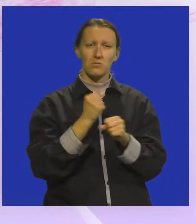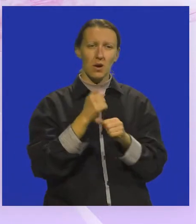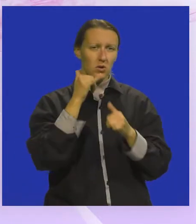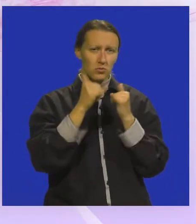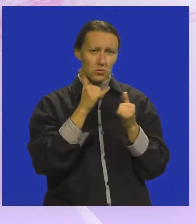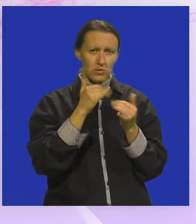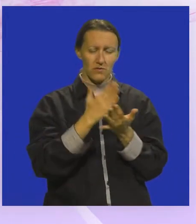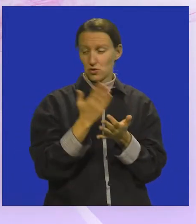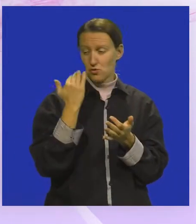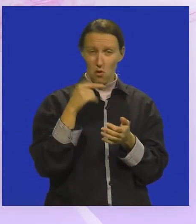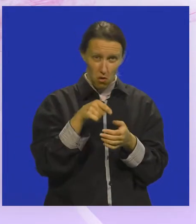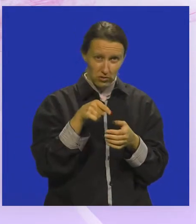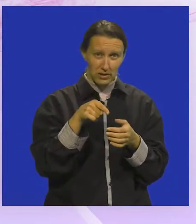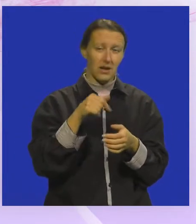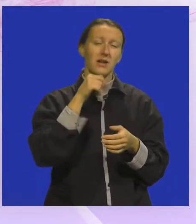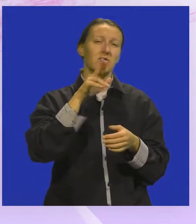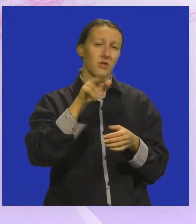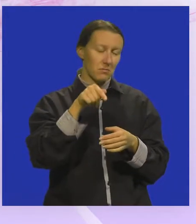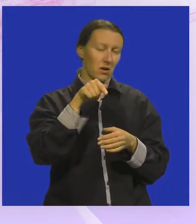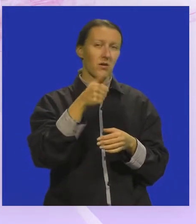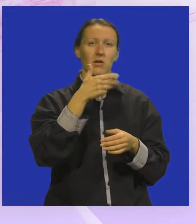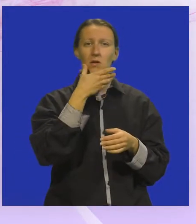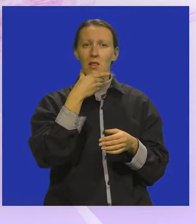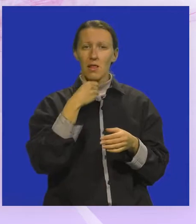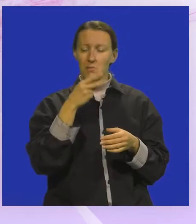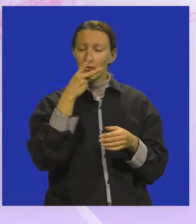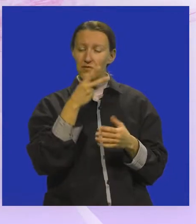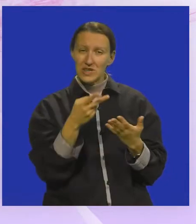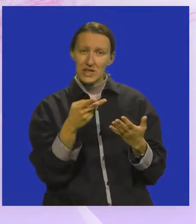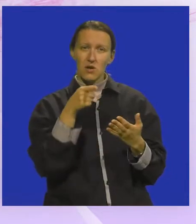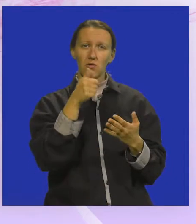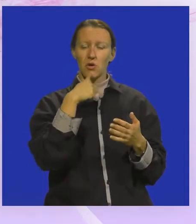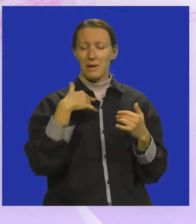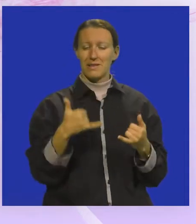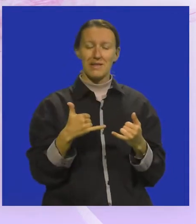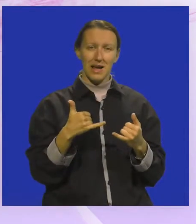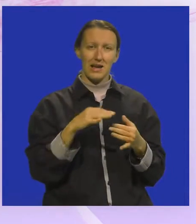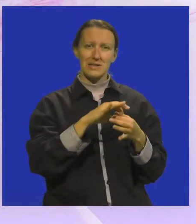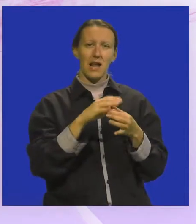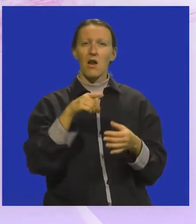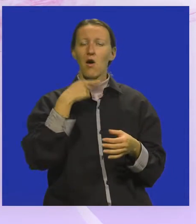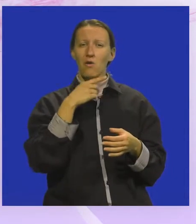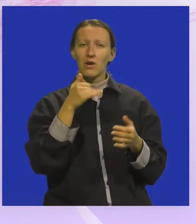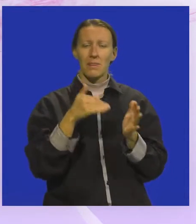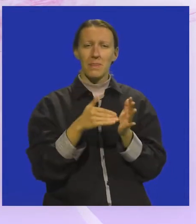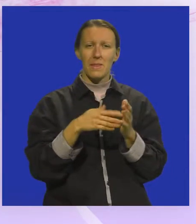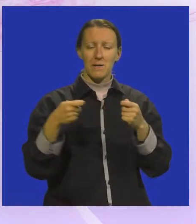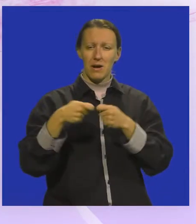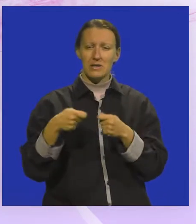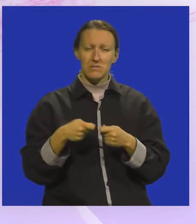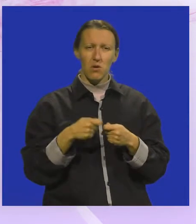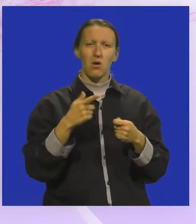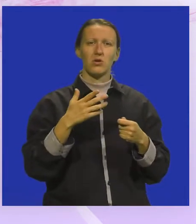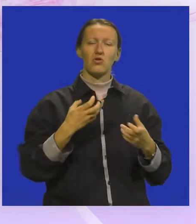turizma već onda i da su imali jednu lijepu viziju, ono što mi danas stalno govorimo da treba spojiti